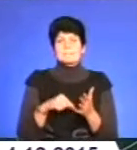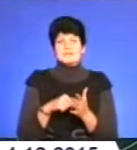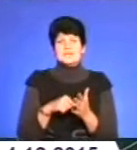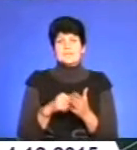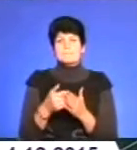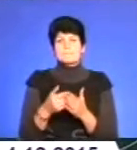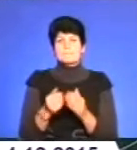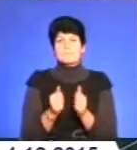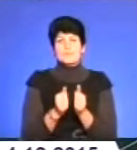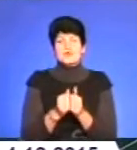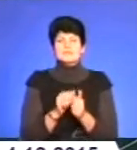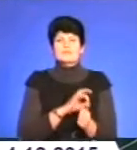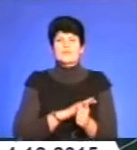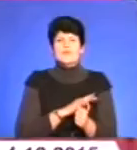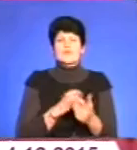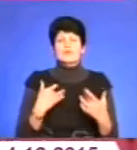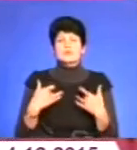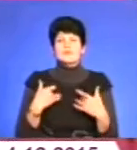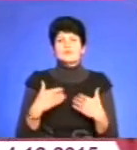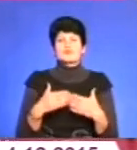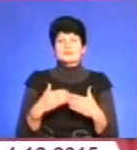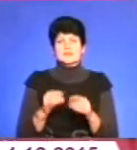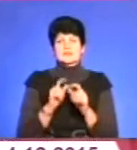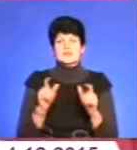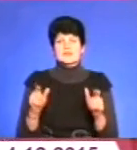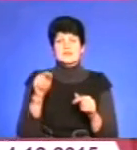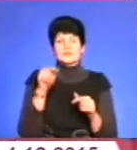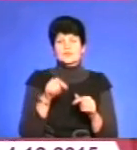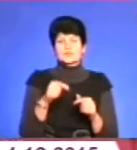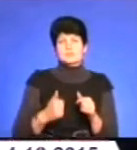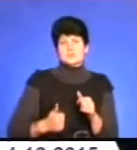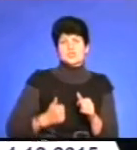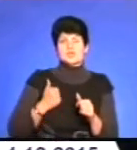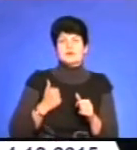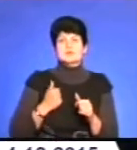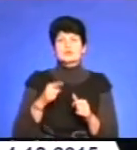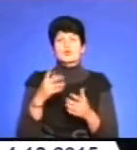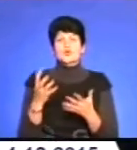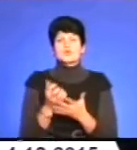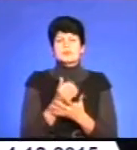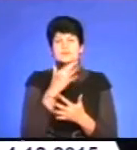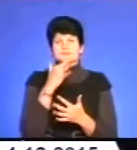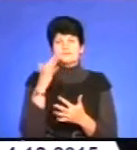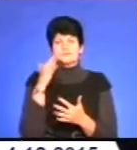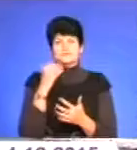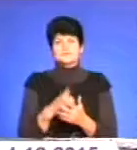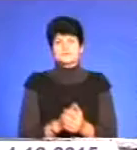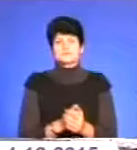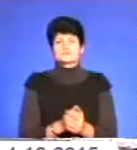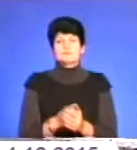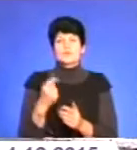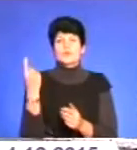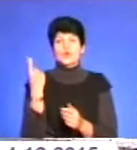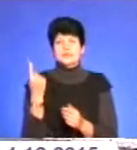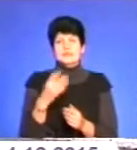Поряд із вихованцями на концерті – випускники закладу. У цих стінах ними пишаються, адже досягнень чимало. Один наш